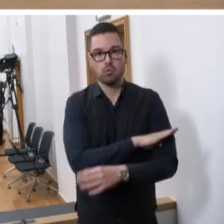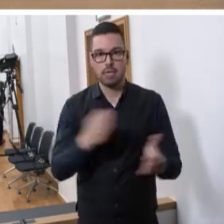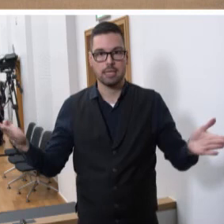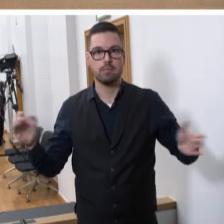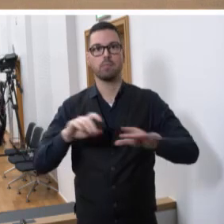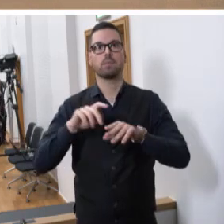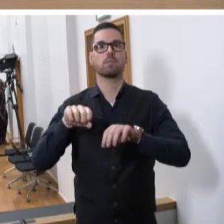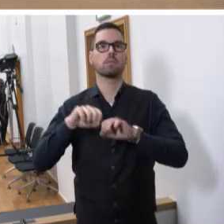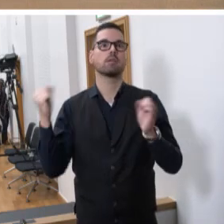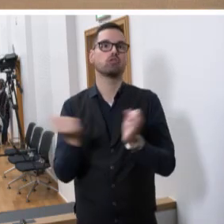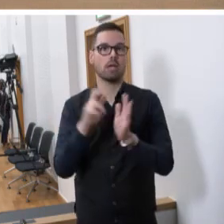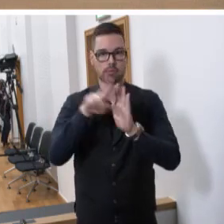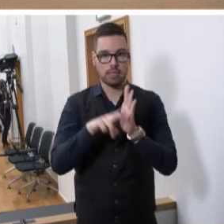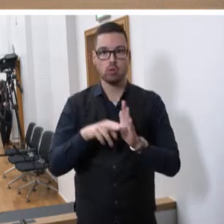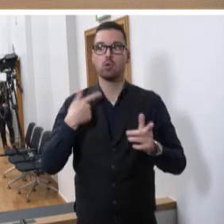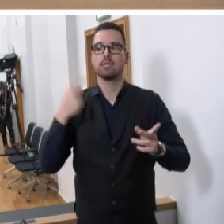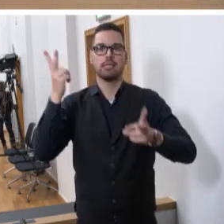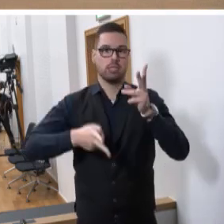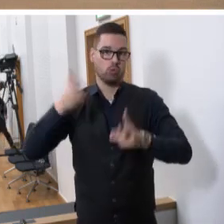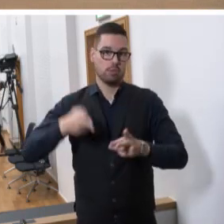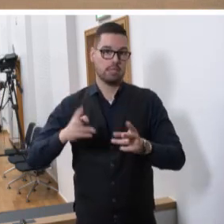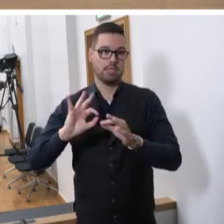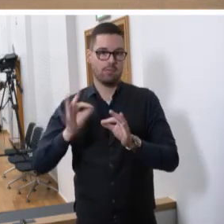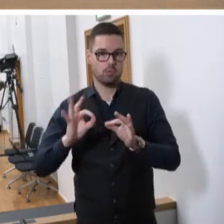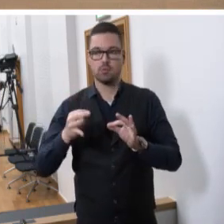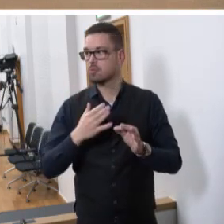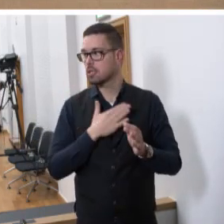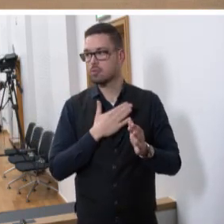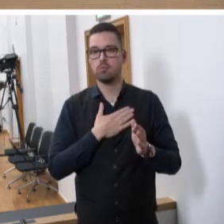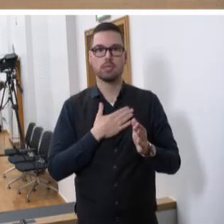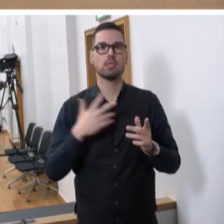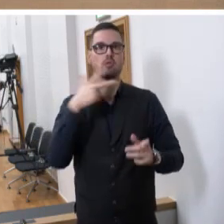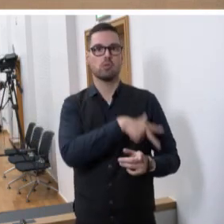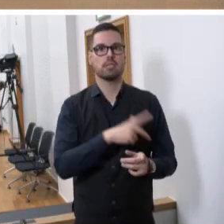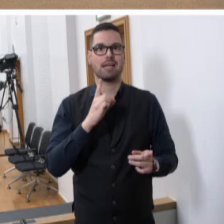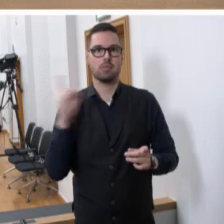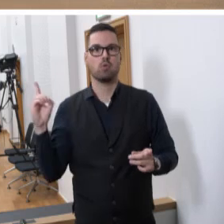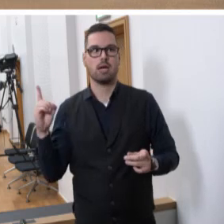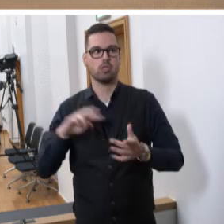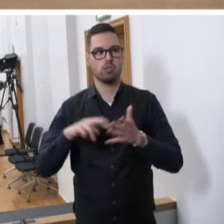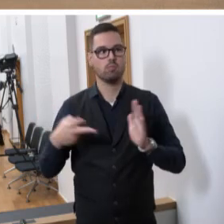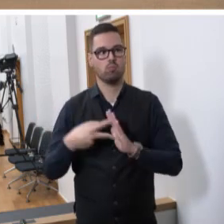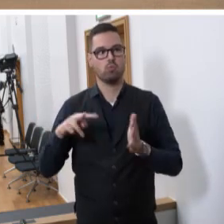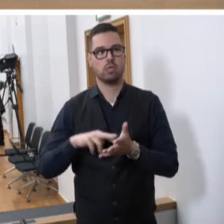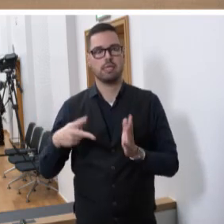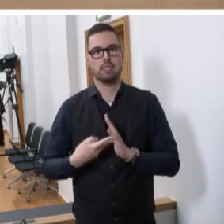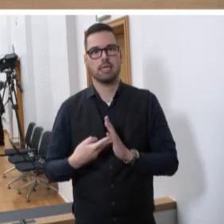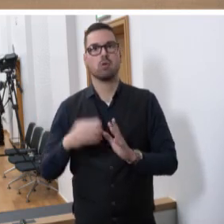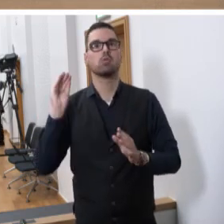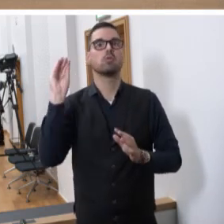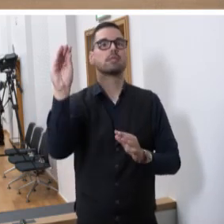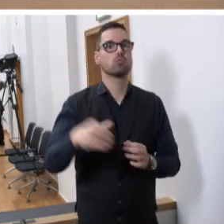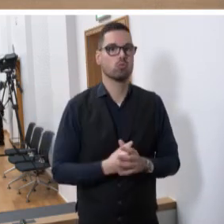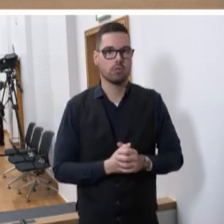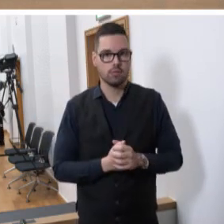Rechtsstaat funktioniert, unsere Justiz funktioniert. Und mit unserer sozialdemokratischen Politik werden wir dafür sorgen, dass auch in Zukunft